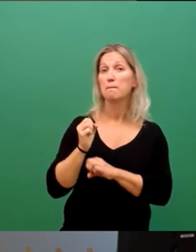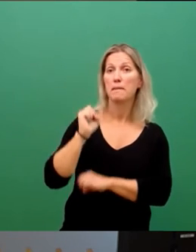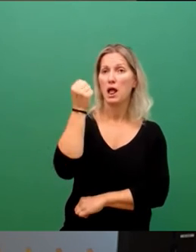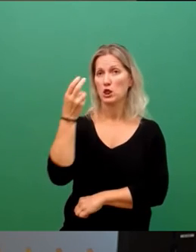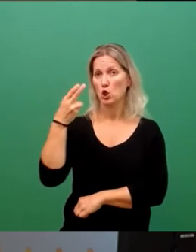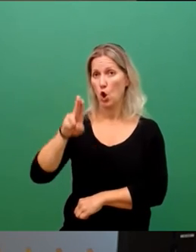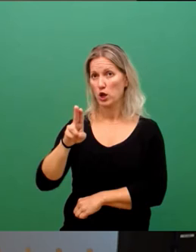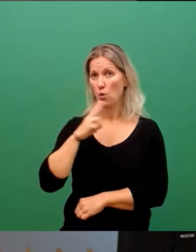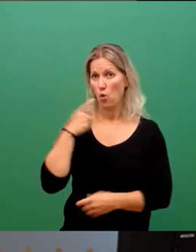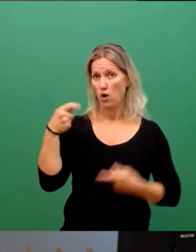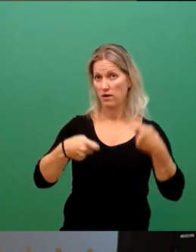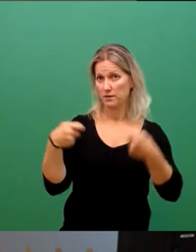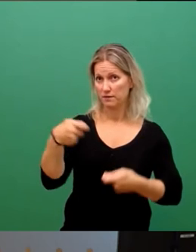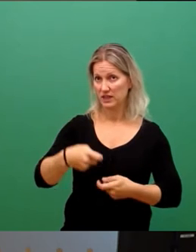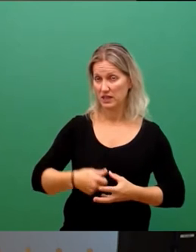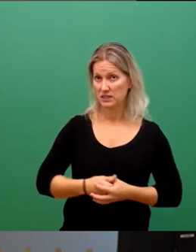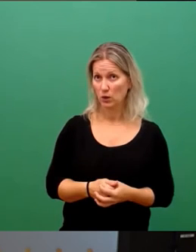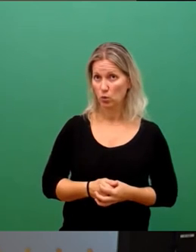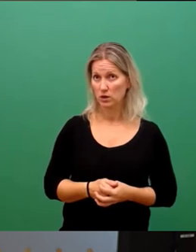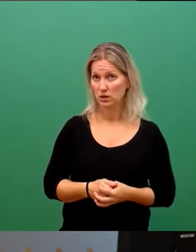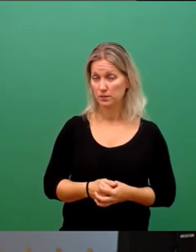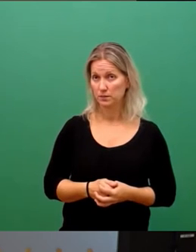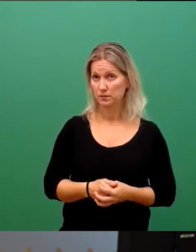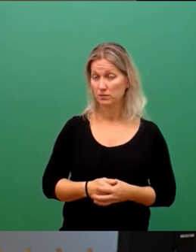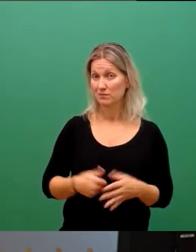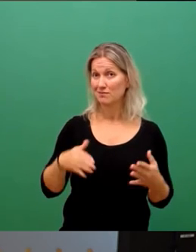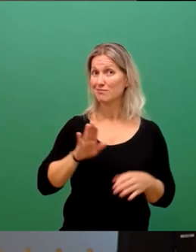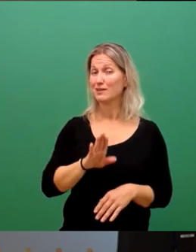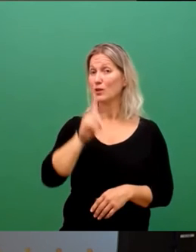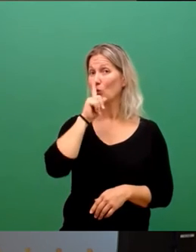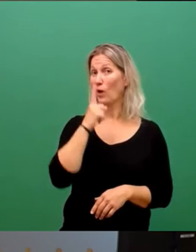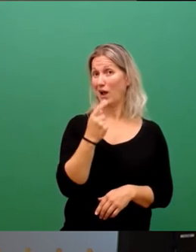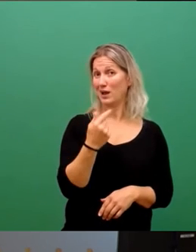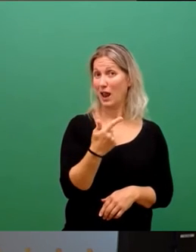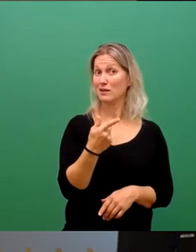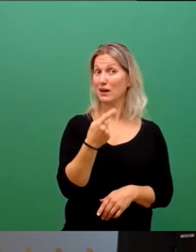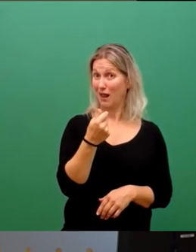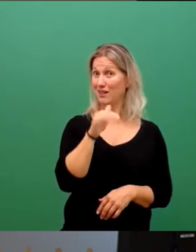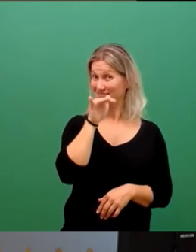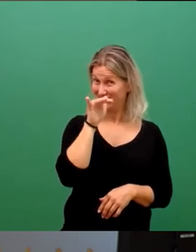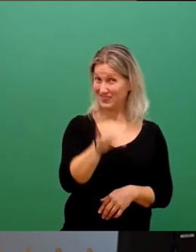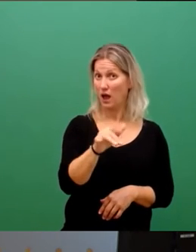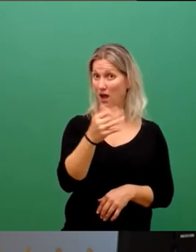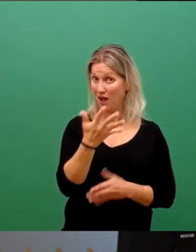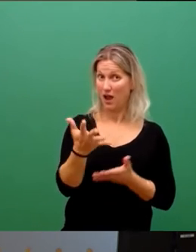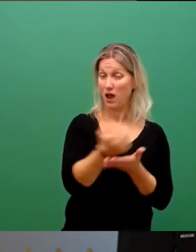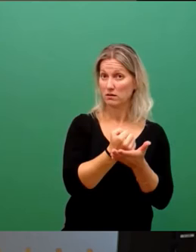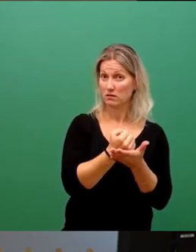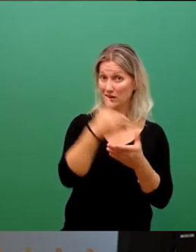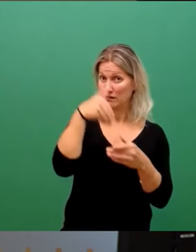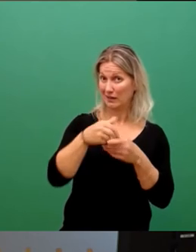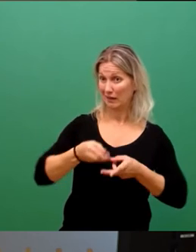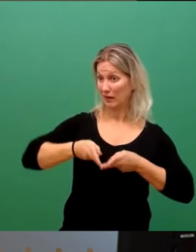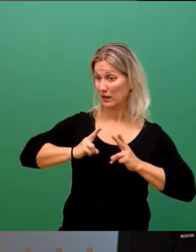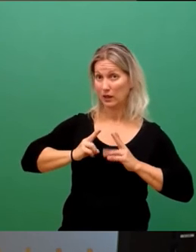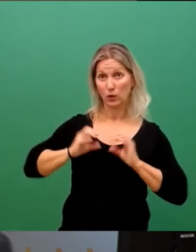Und ich will betonen, das ist nur Geld, was wir auch einnehmen. Keine Kredite, keine Schulden.